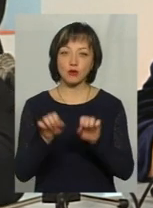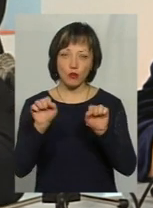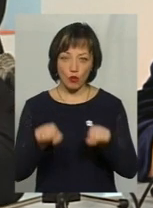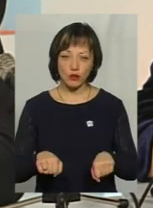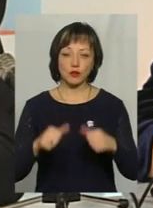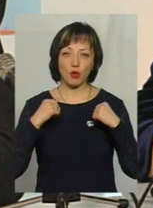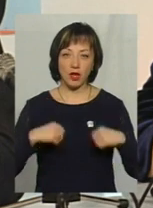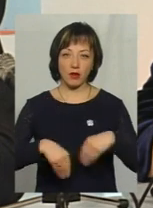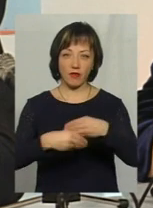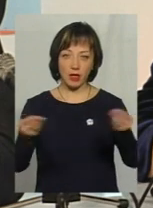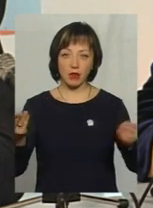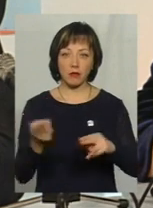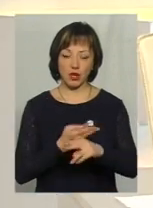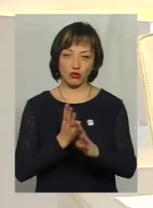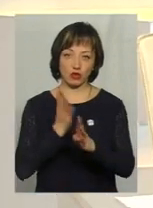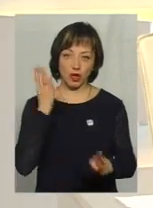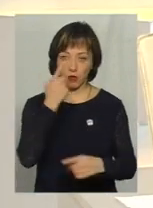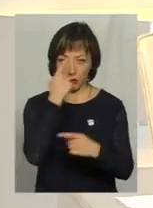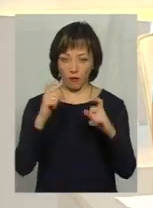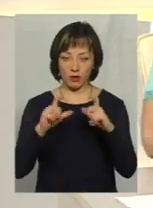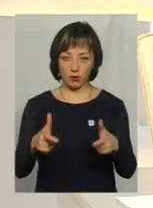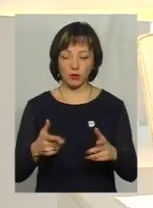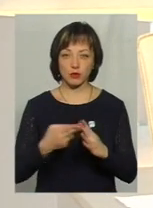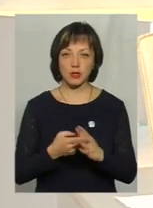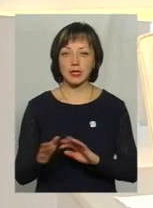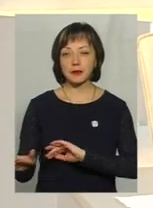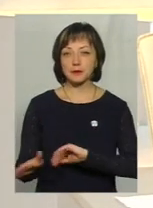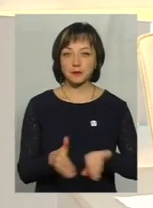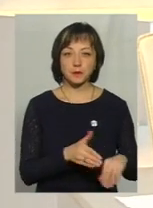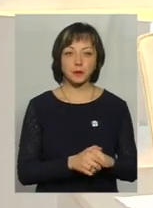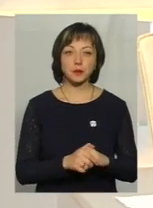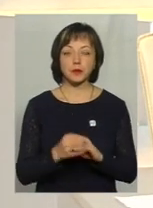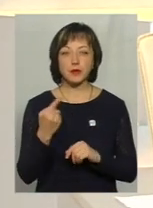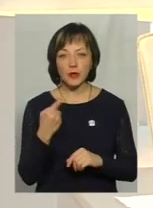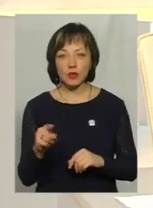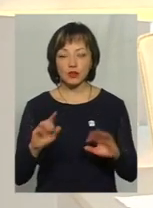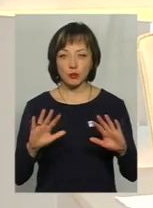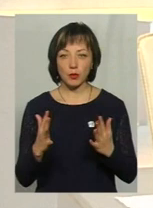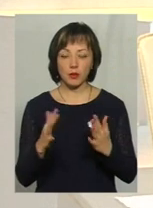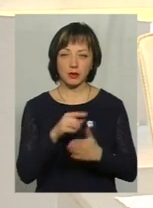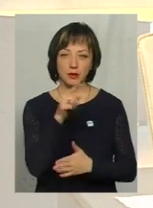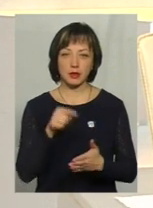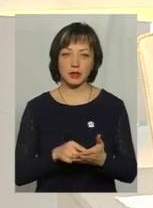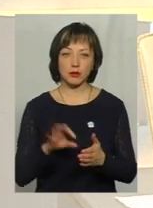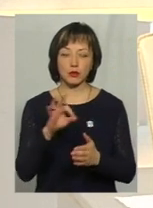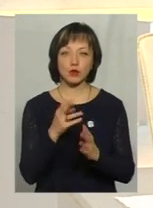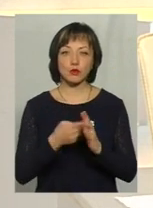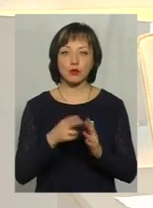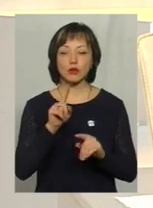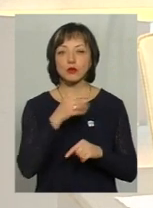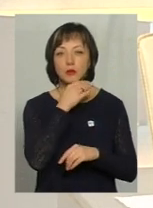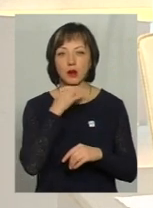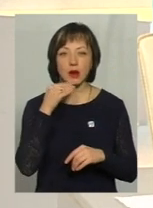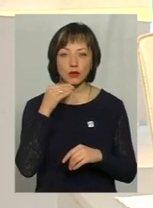спокійно видати без черг. Я би хотіла зачепити інший момент щодо субсидій. Дуже